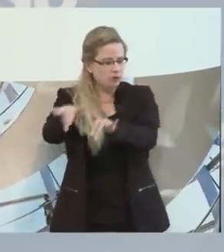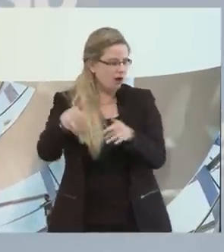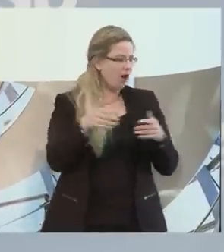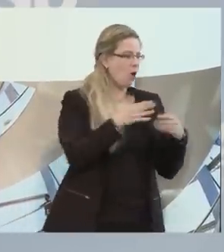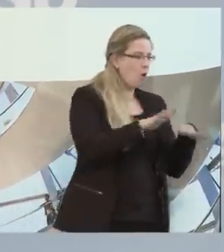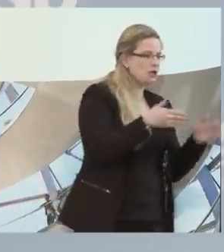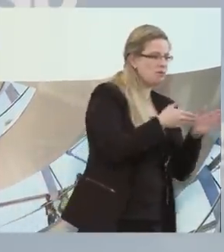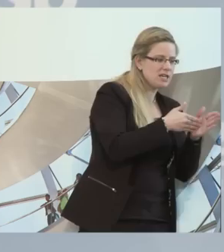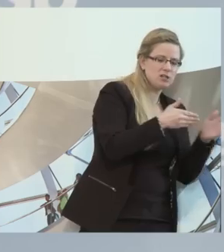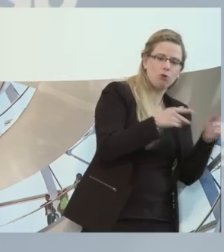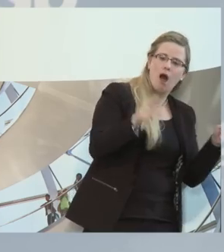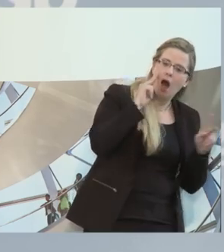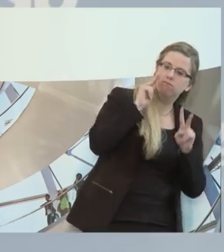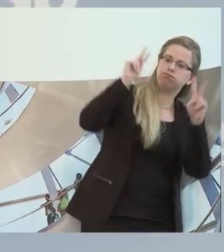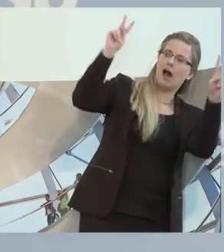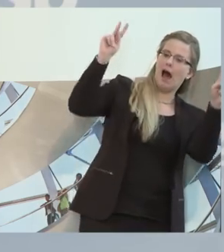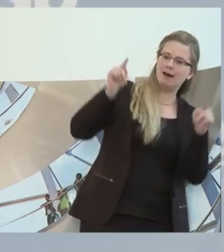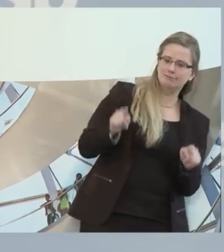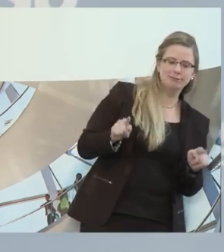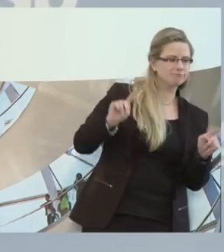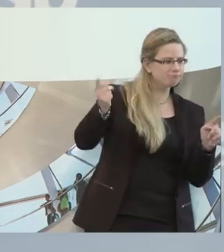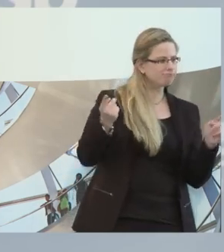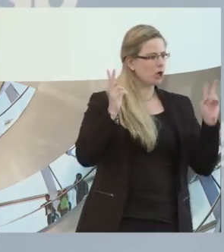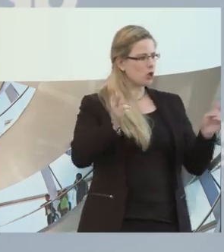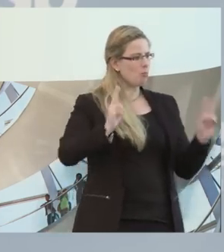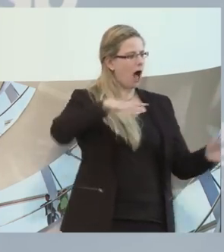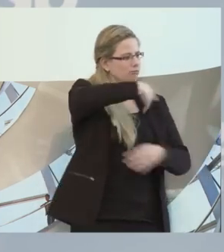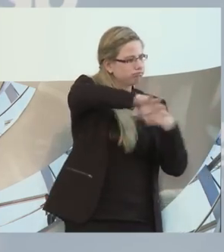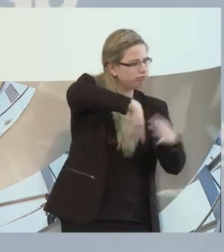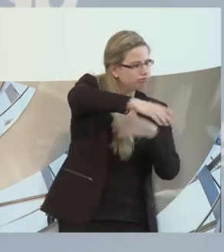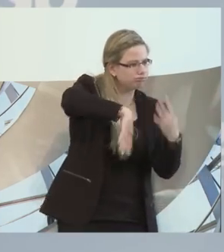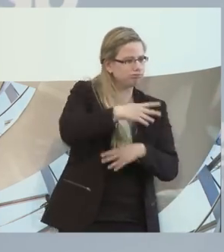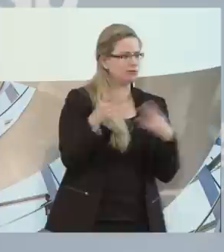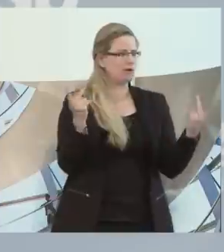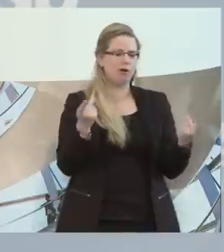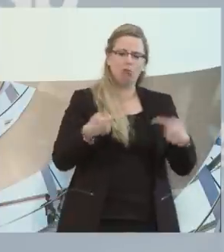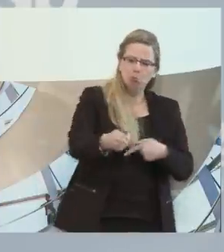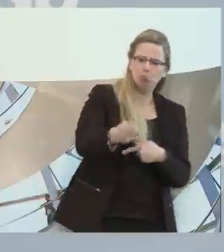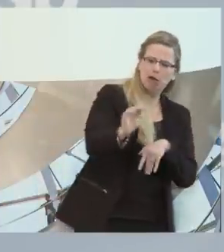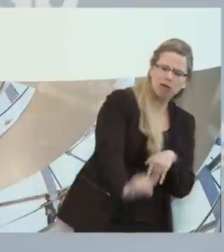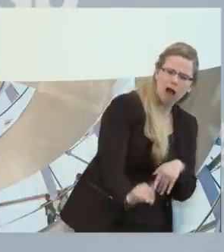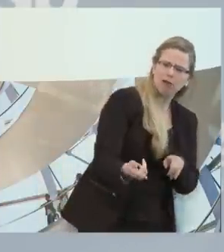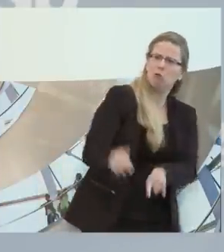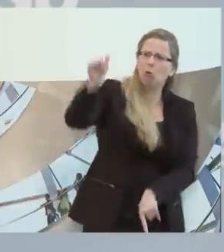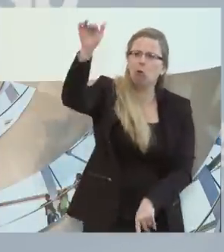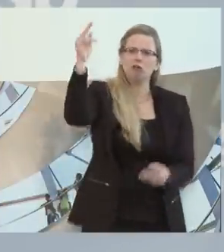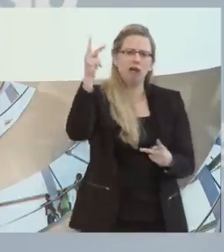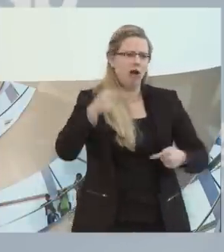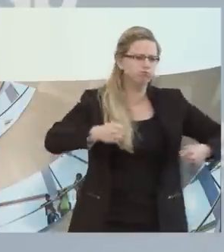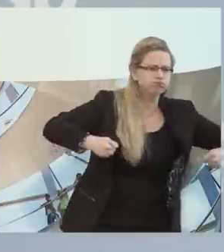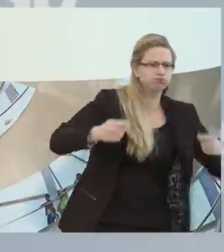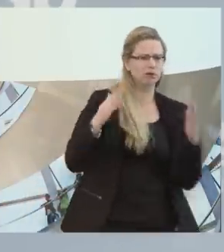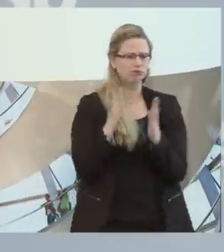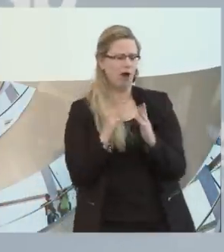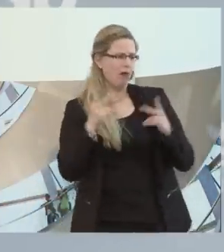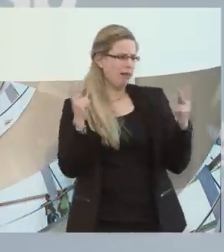Menschen zu achten und es wird auf einmal ganz normal, dass jemand groß ist, jemand klein ist, jemand dick ist, jemand ein Handicap hat. Und